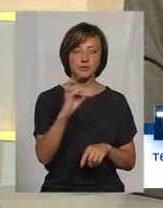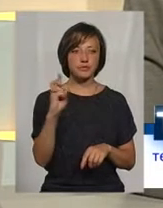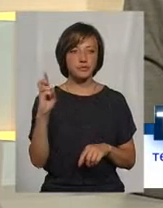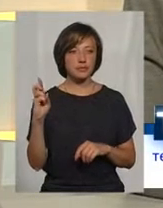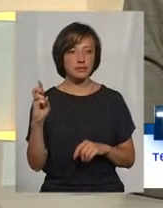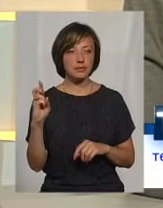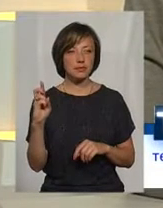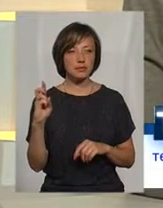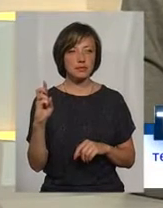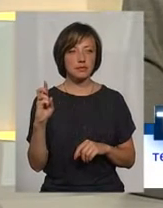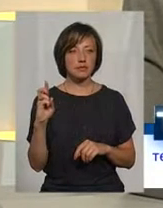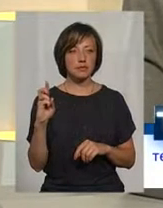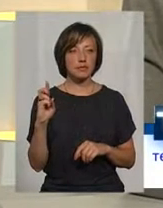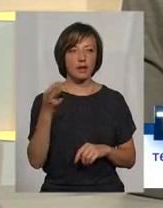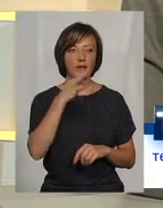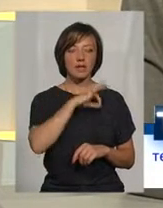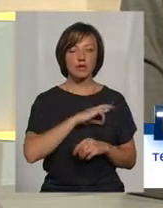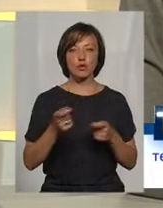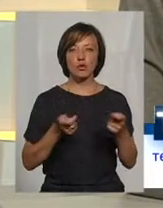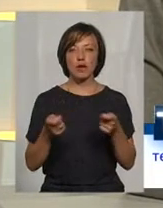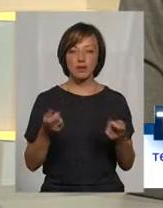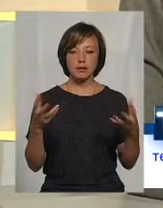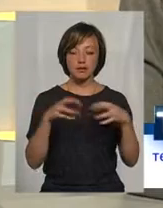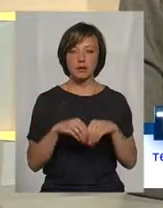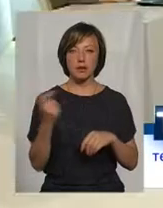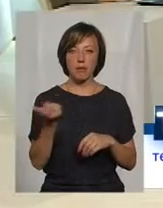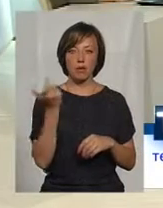багатоквартирних будинків ефективно управляти спільним майном?